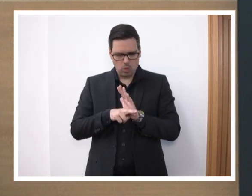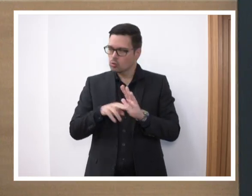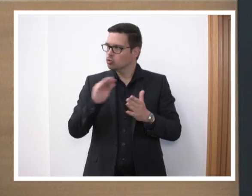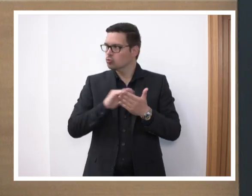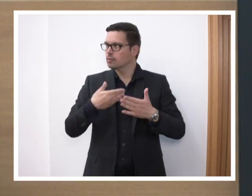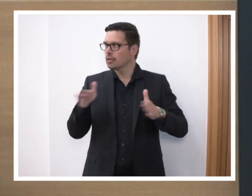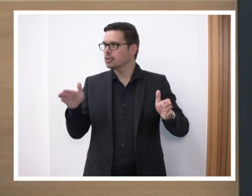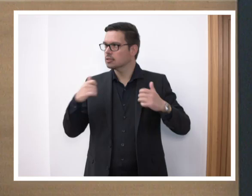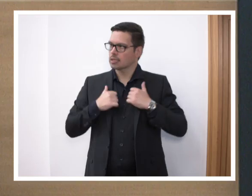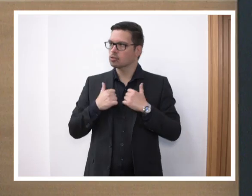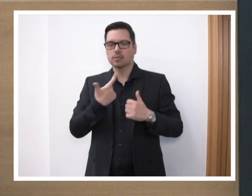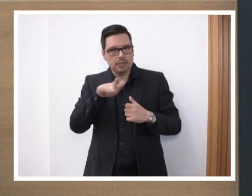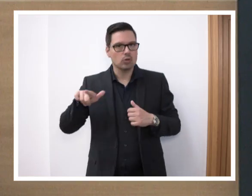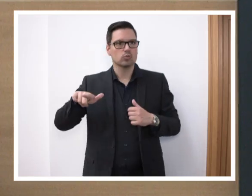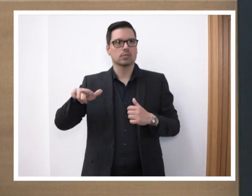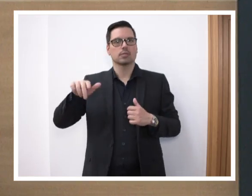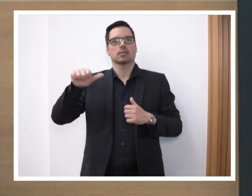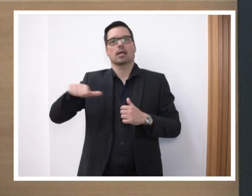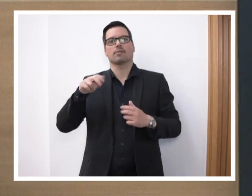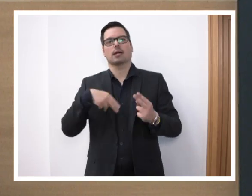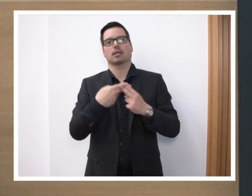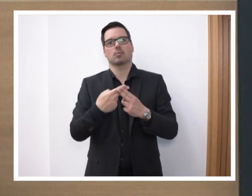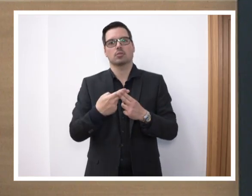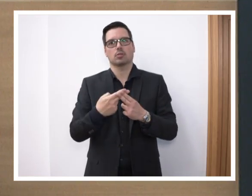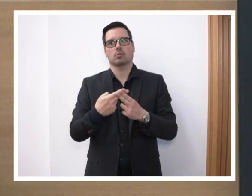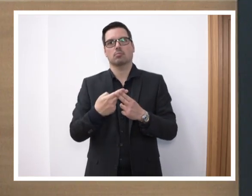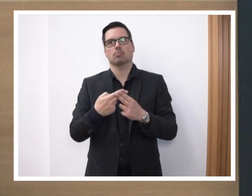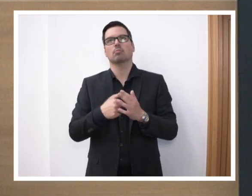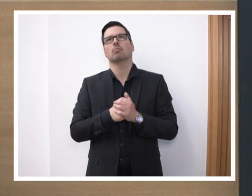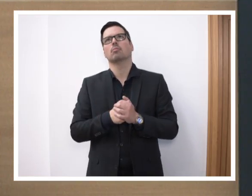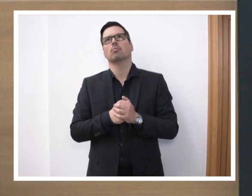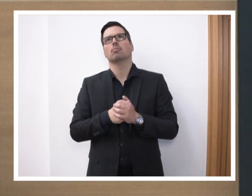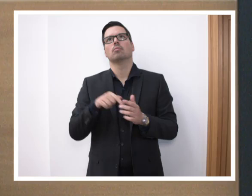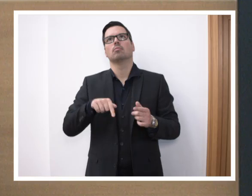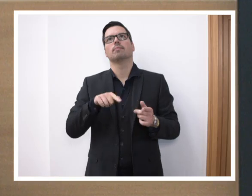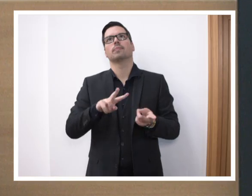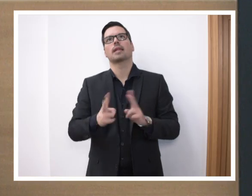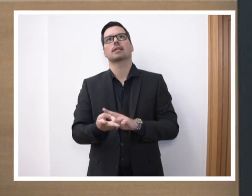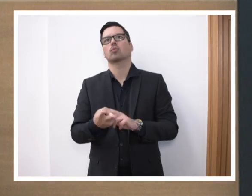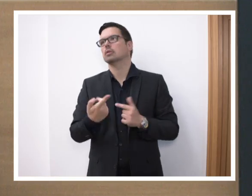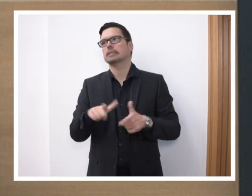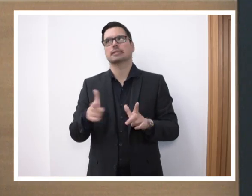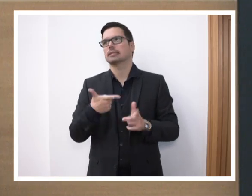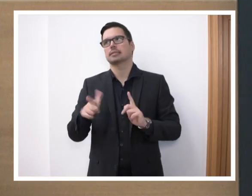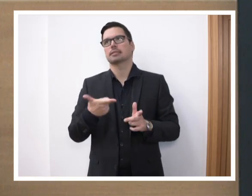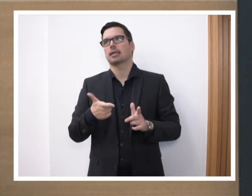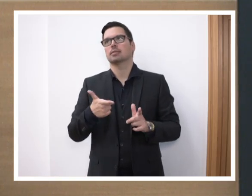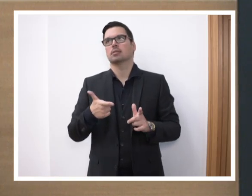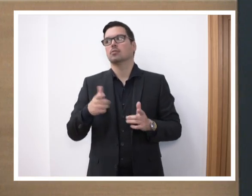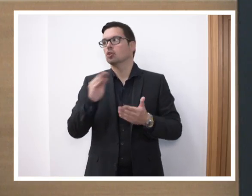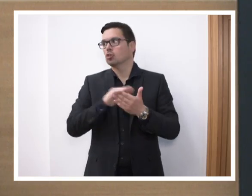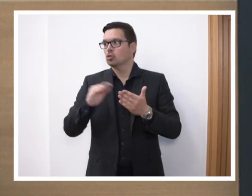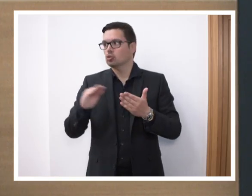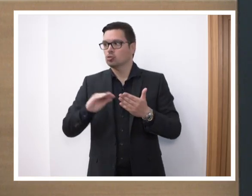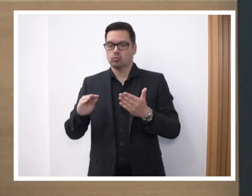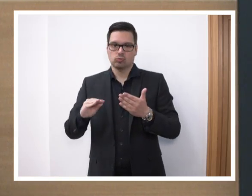das im Jahr 2011 angepasst wurde an aktuelle Bedürfnisse. Und diese Änderung stellen keinerlei Hemmnis für neue Schulgründungen da,